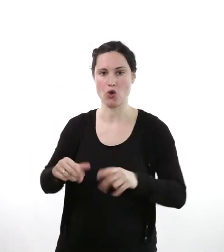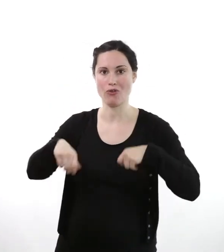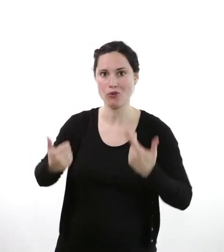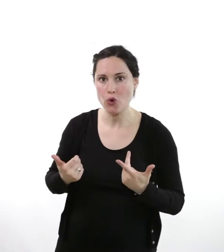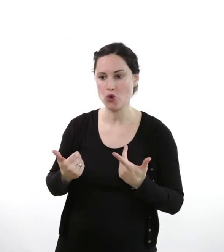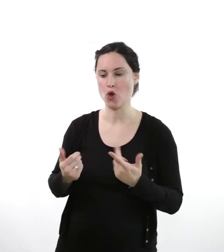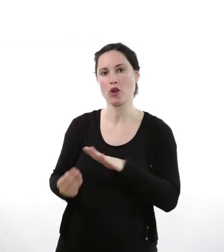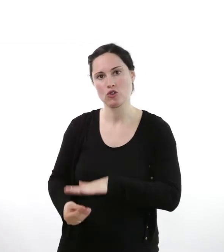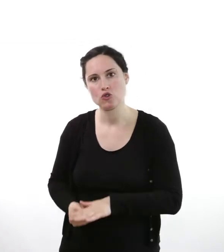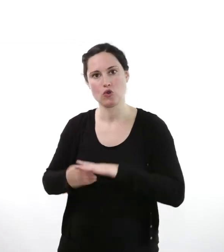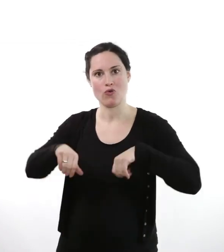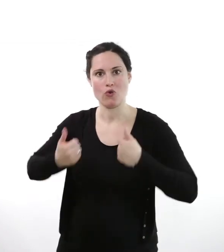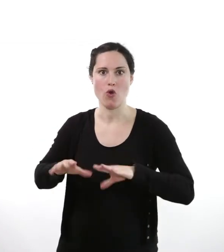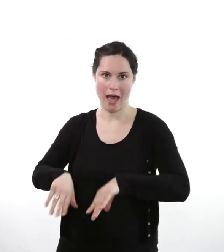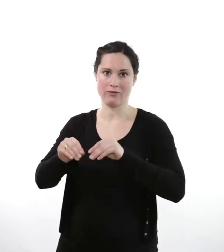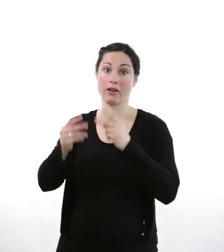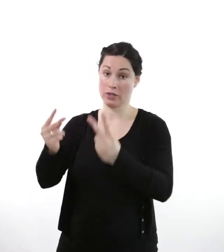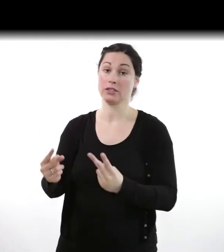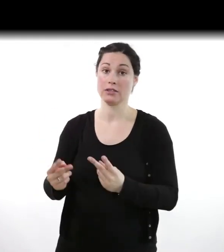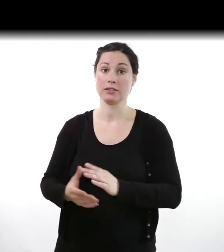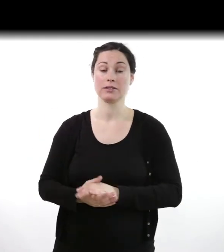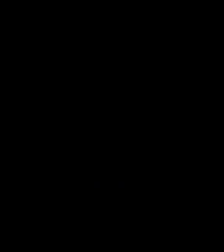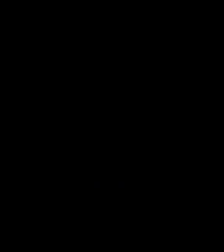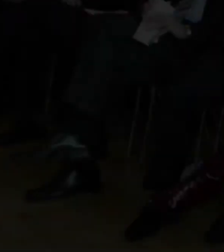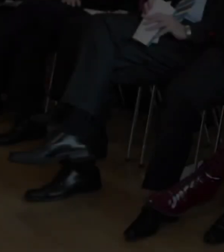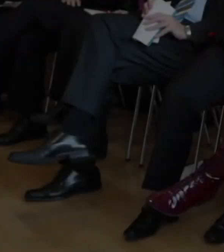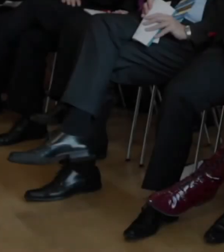dass man frühzeitig mit der Förderung und mit der Unterstützung anfangen muss.